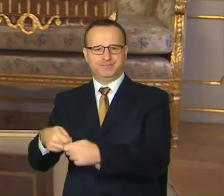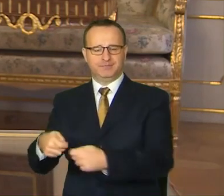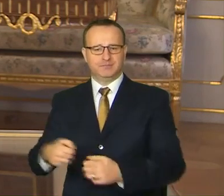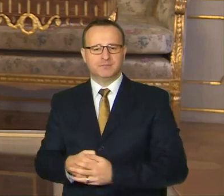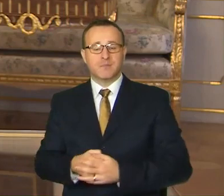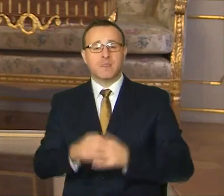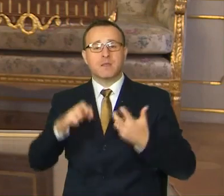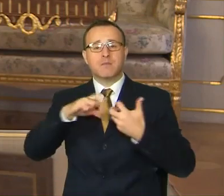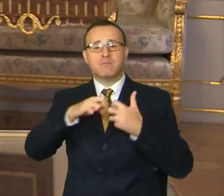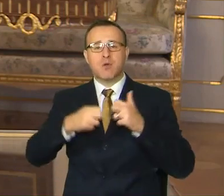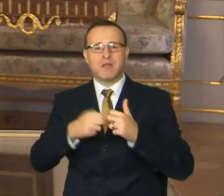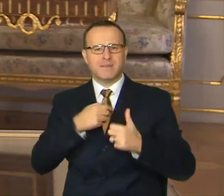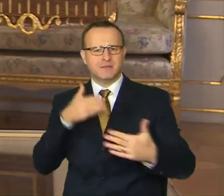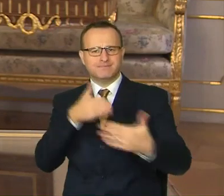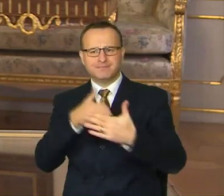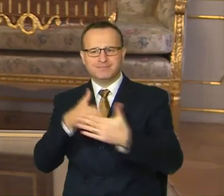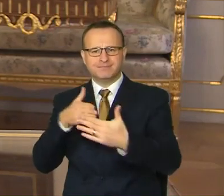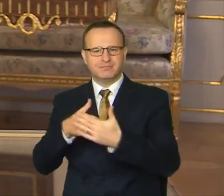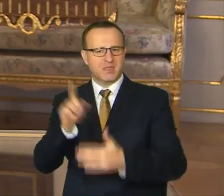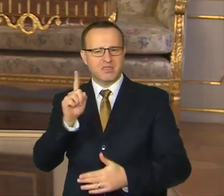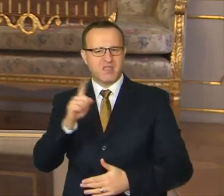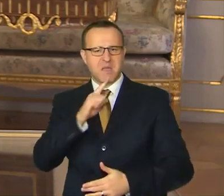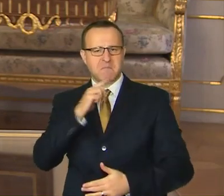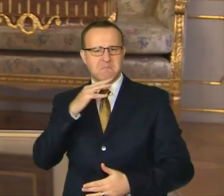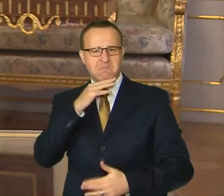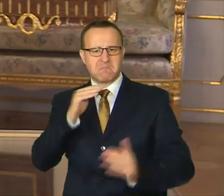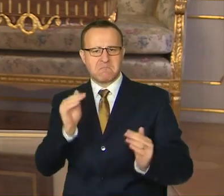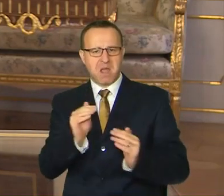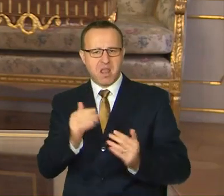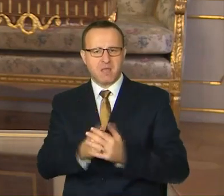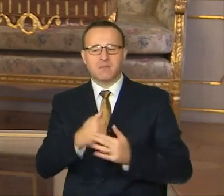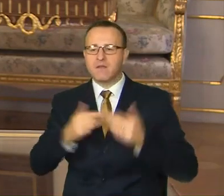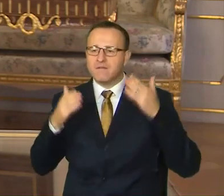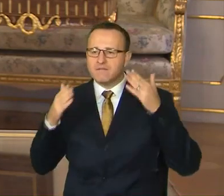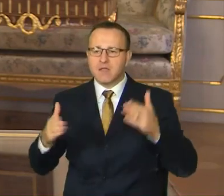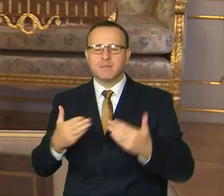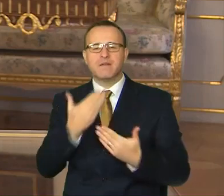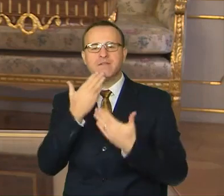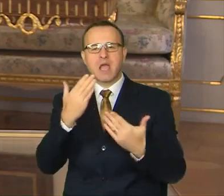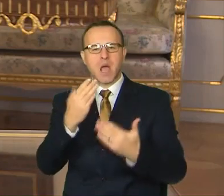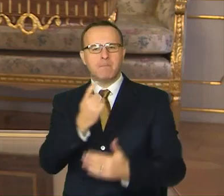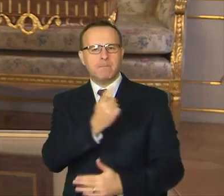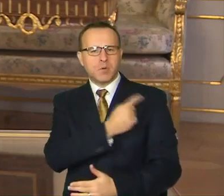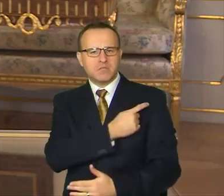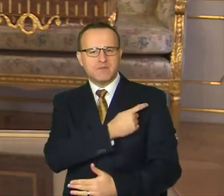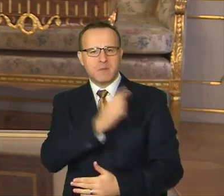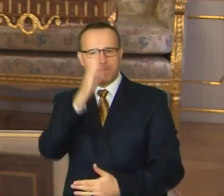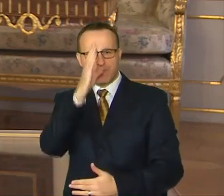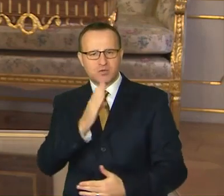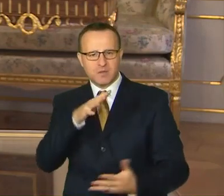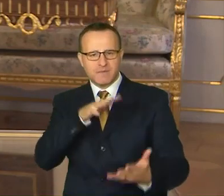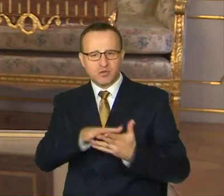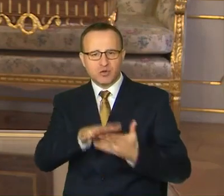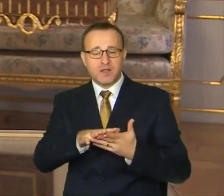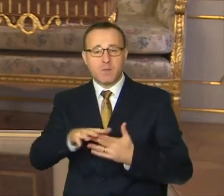Problémy, ktorým čelíme, nie sú malé, ale verím, že vďaka poctivým a profesionálnym vyšetrovateľom